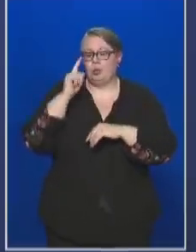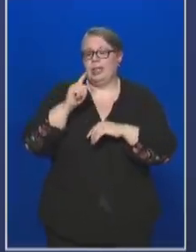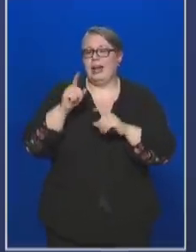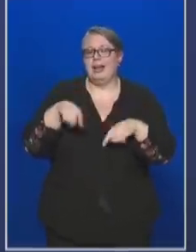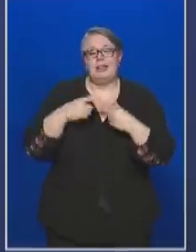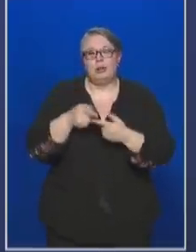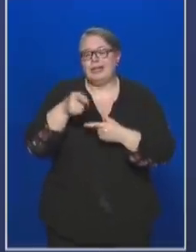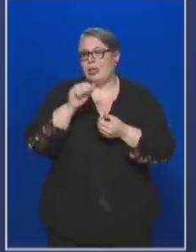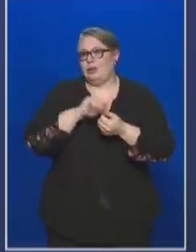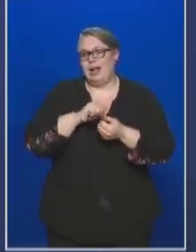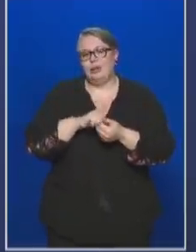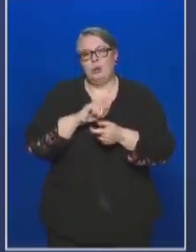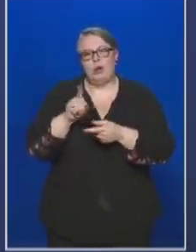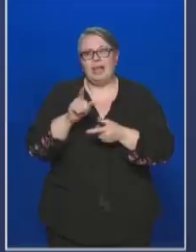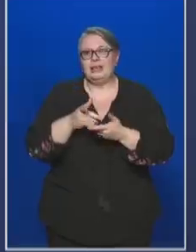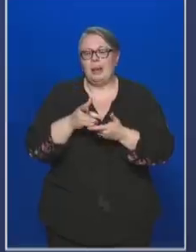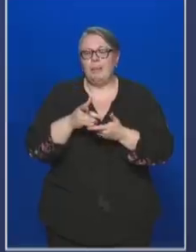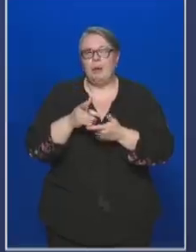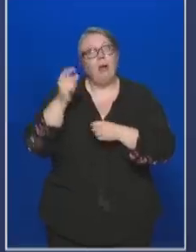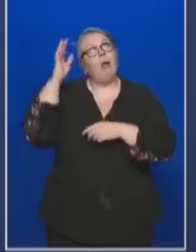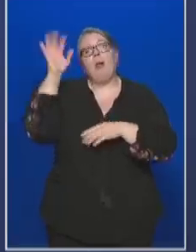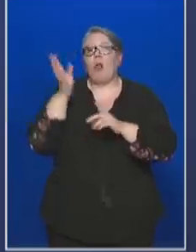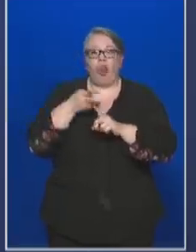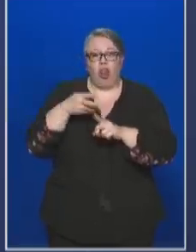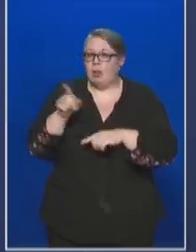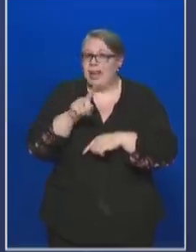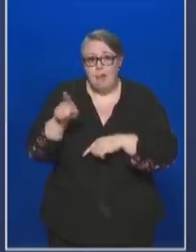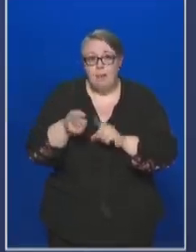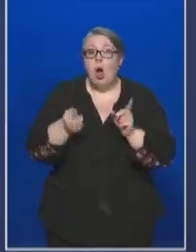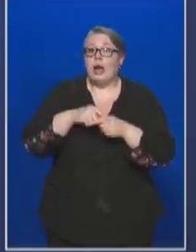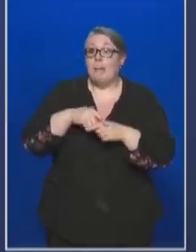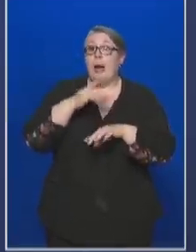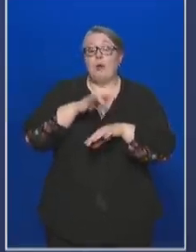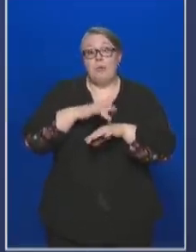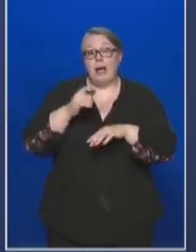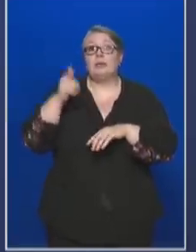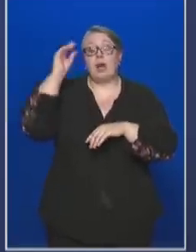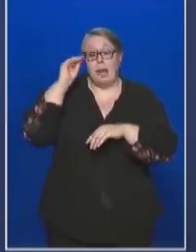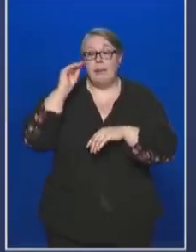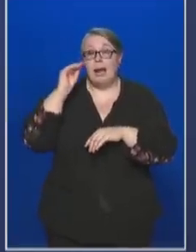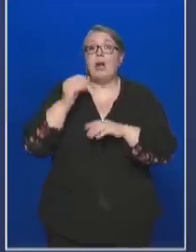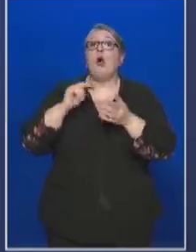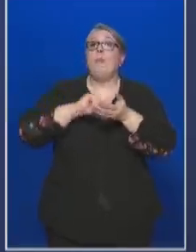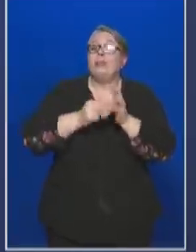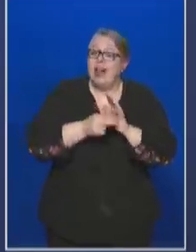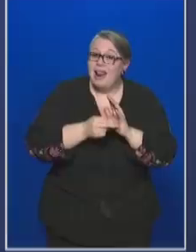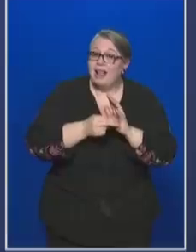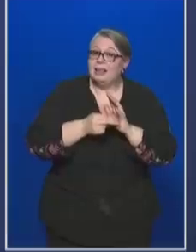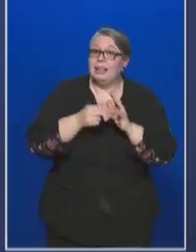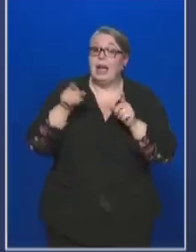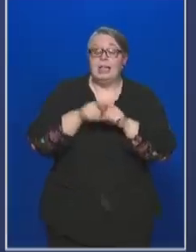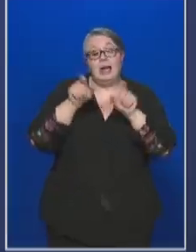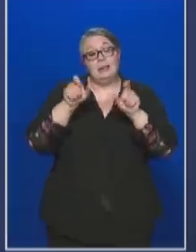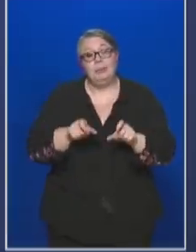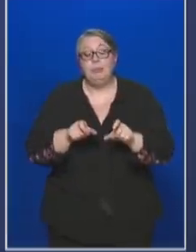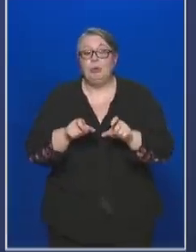Tehát ezek a dátumok nem légből kapottak, hanem próbálják a szakemberek modellezni egy ilyen